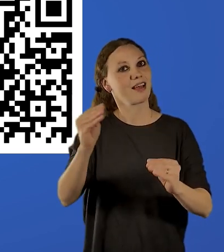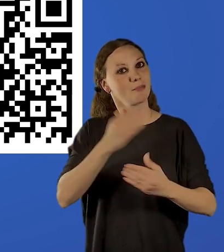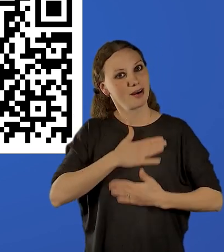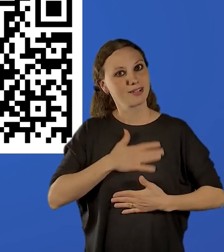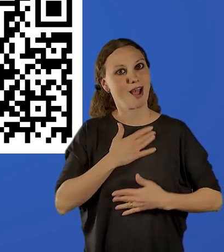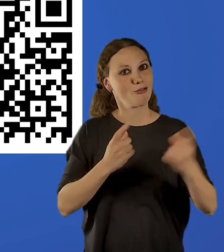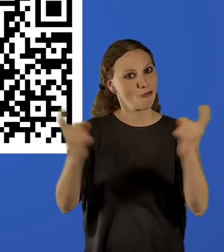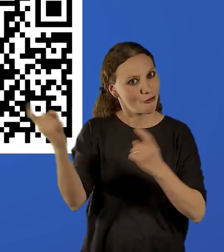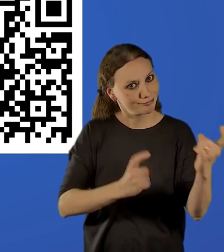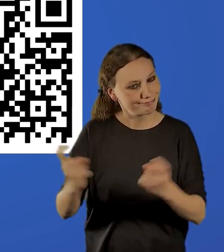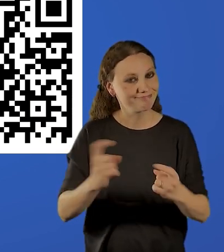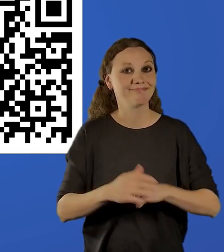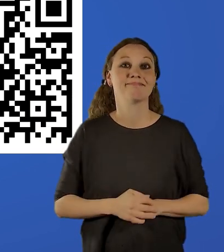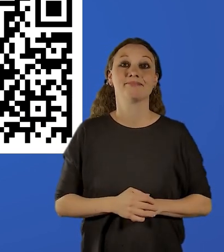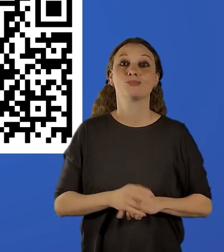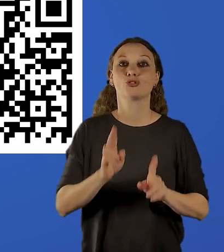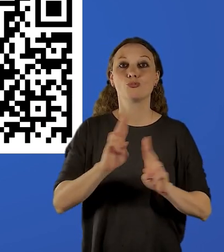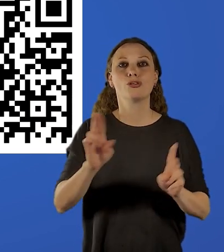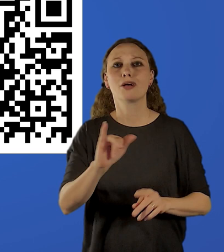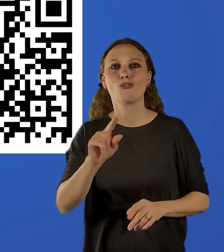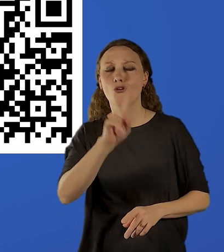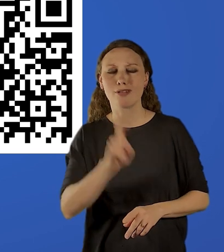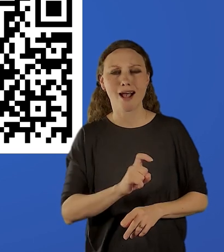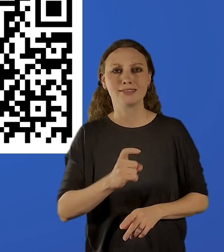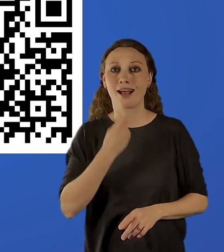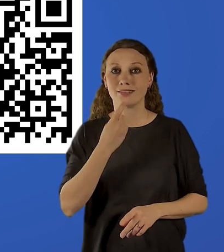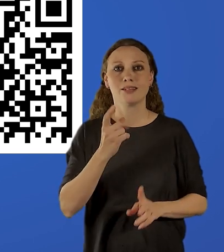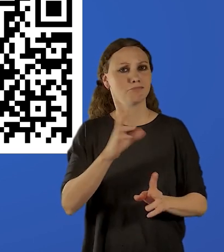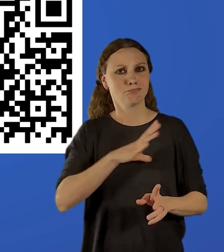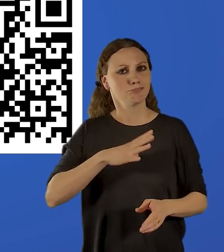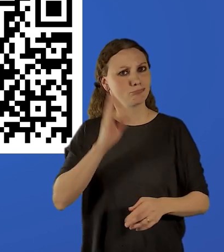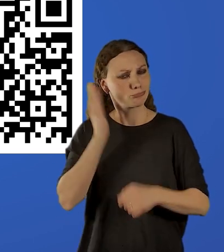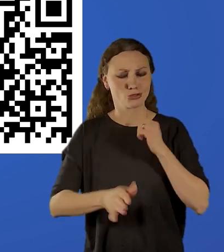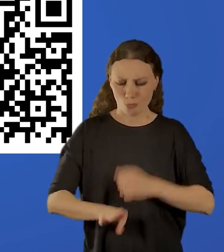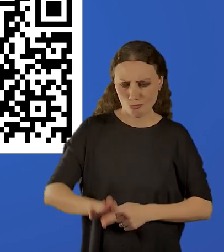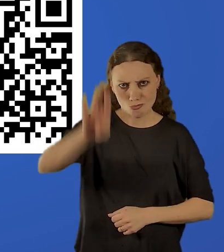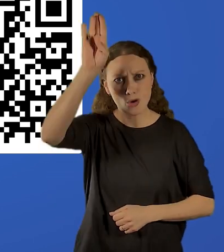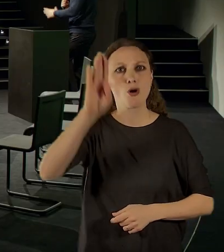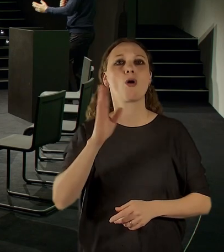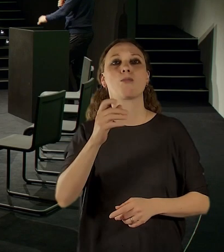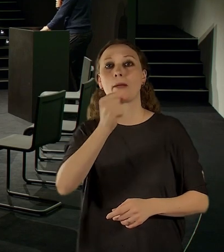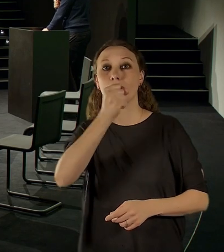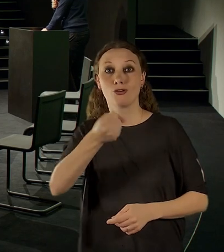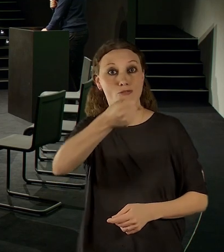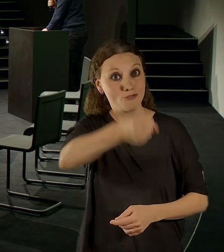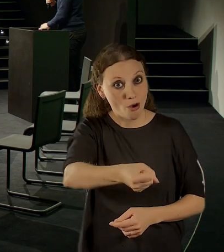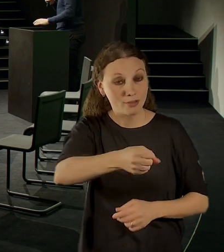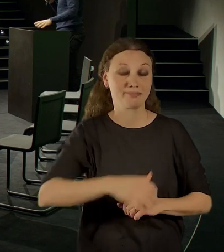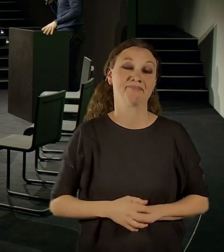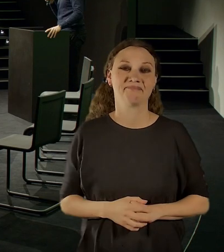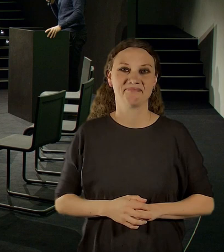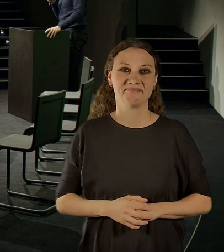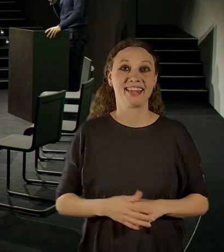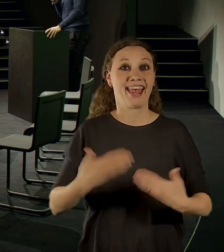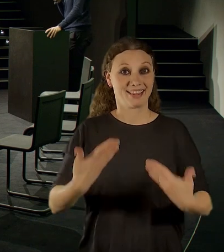dostanete potom od mého kolegy nebo kolegyně mikrofon a budete se moct zeptat přímo našich hostů. Akce je tlumočená do českého